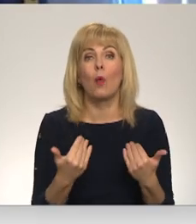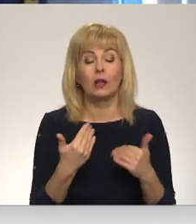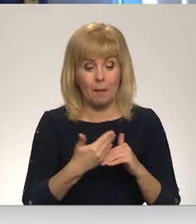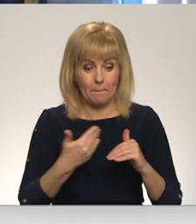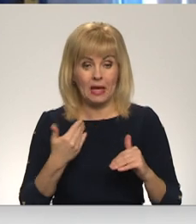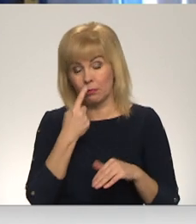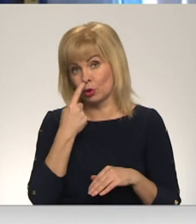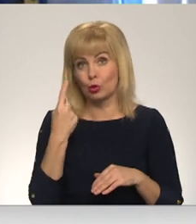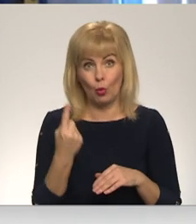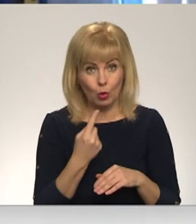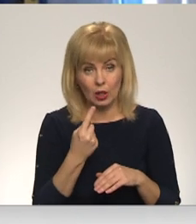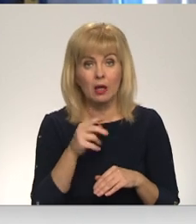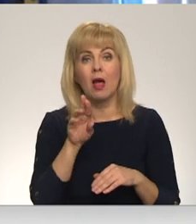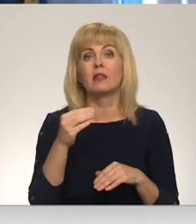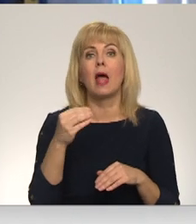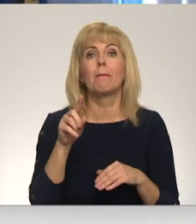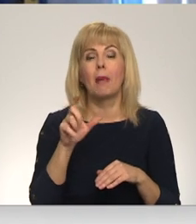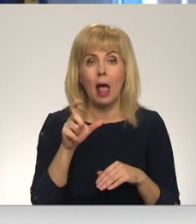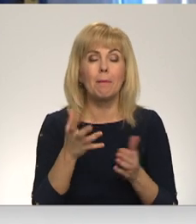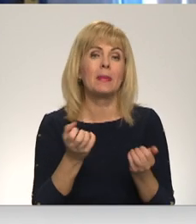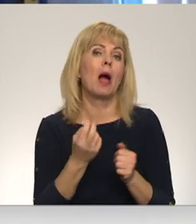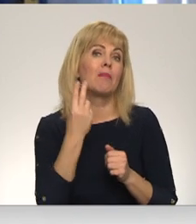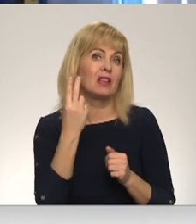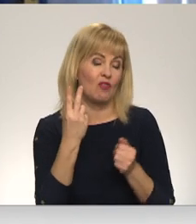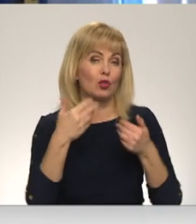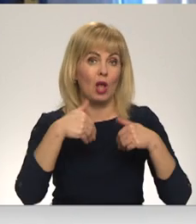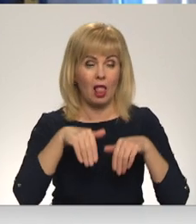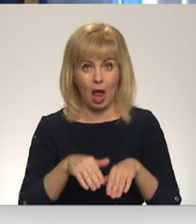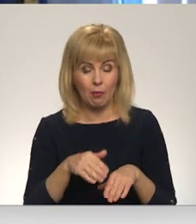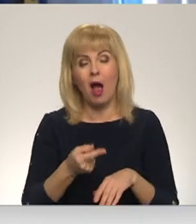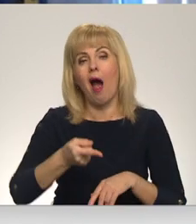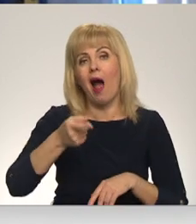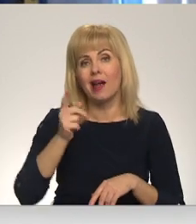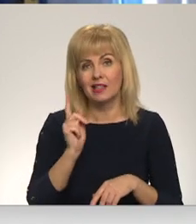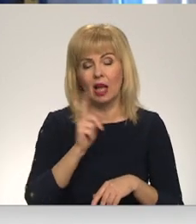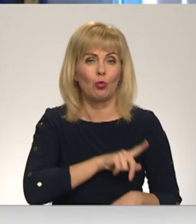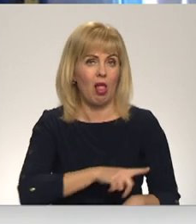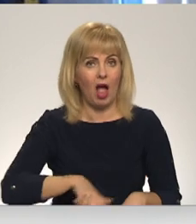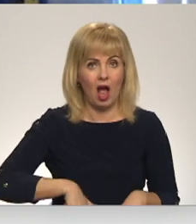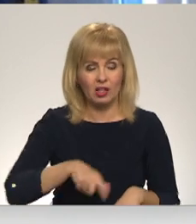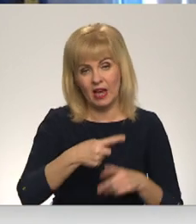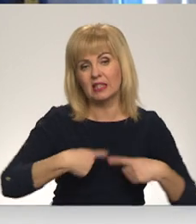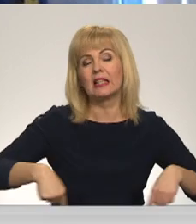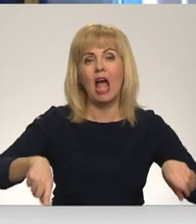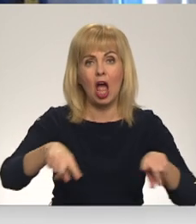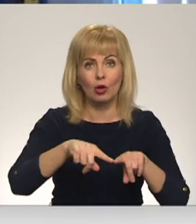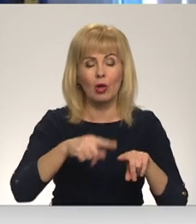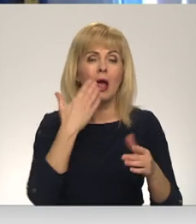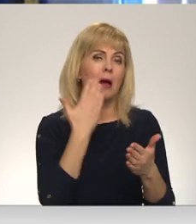pirms stundas, Nepilpēja ir pieņēmis divus lēmumus aizliegt Latvijas teritorijā,